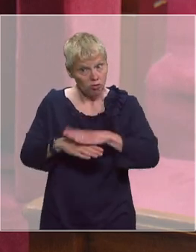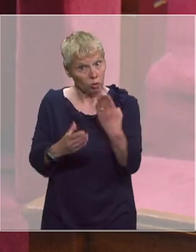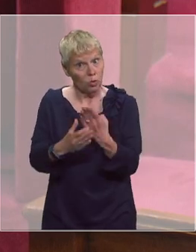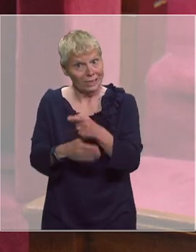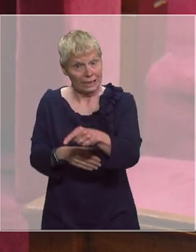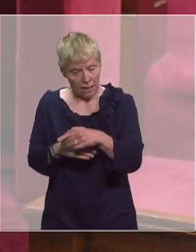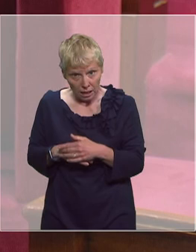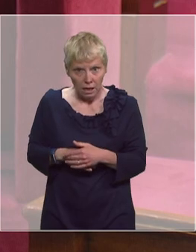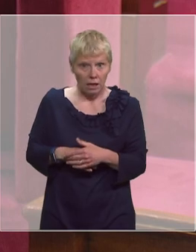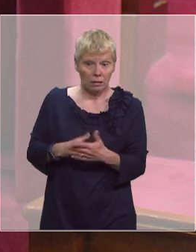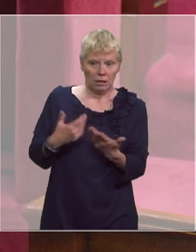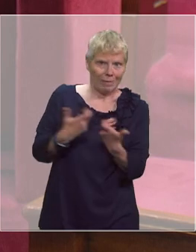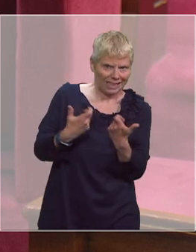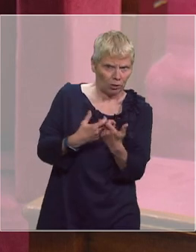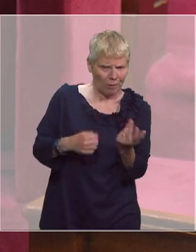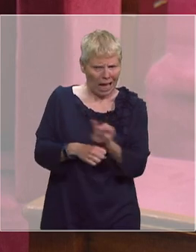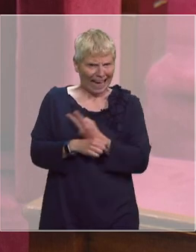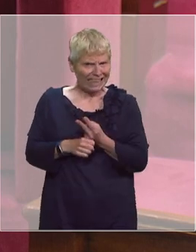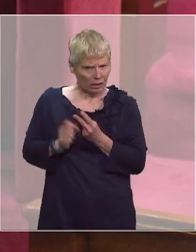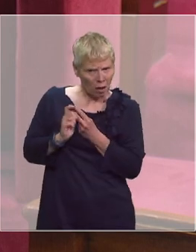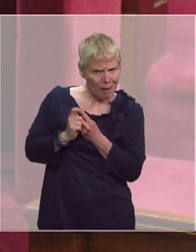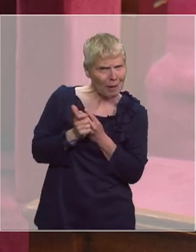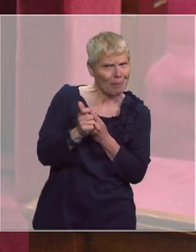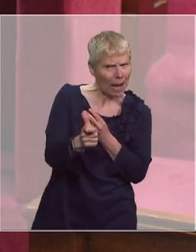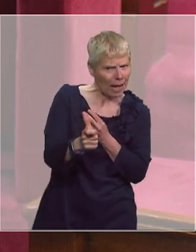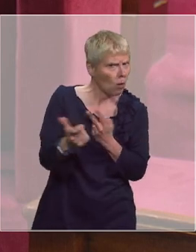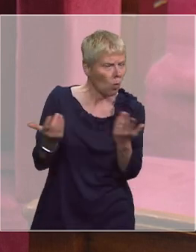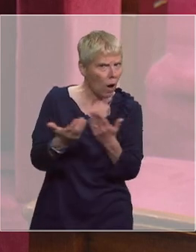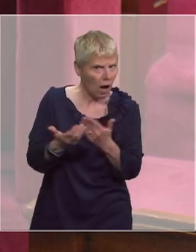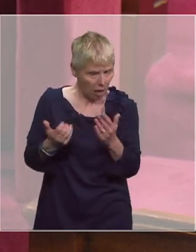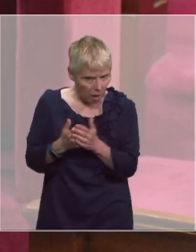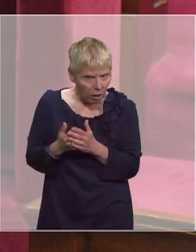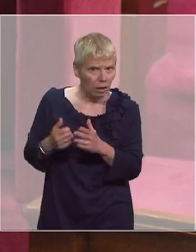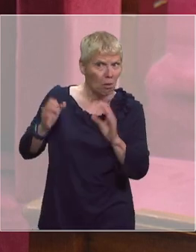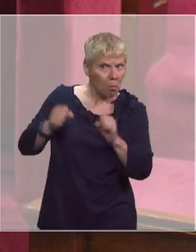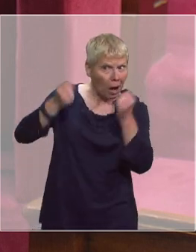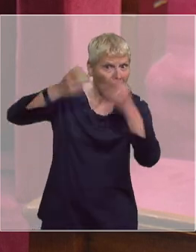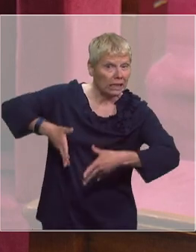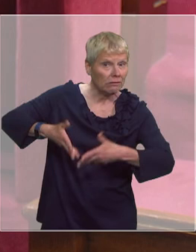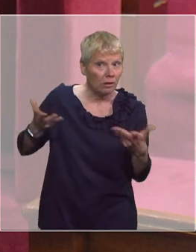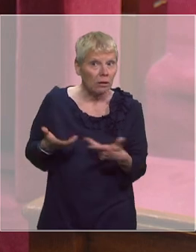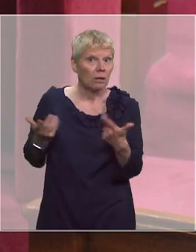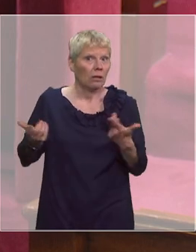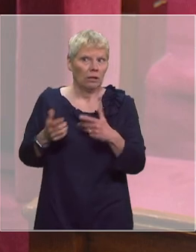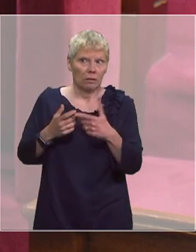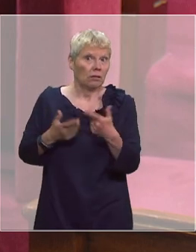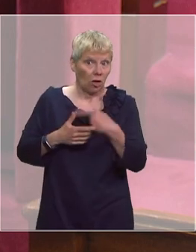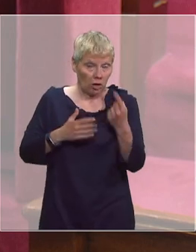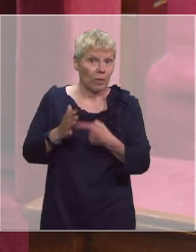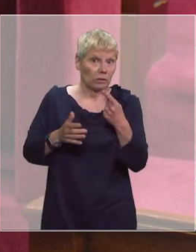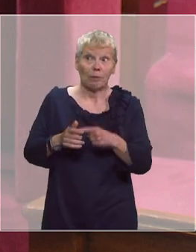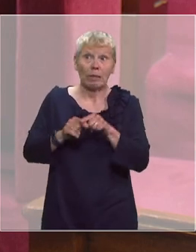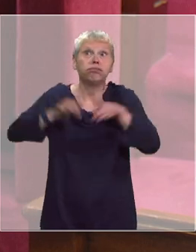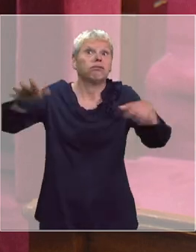vérifier qu'il n'y pas de risque lié à ce fait qui s'est produit à Romand-sur-Isère et qui pourrait par des effets robonds se retrouver sur le